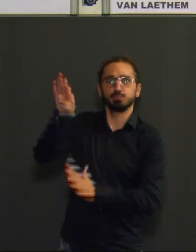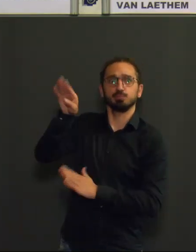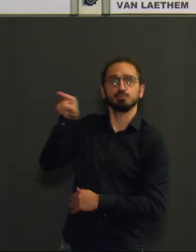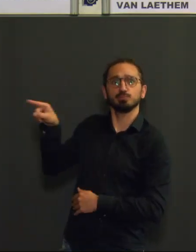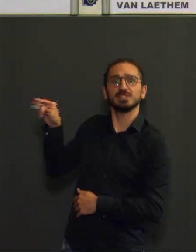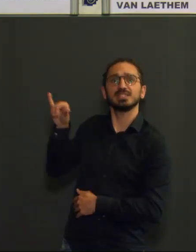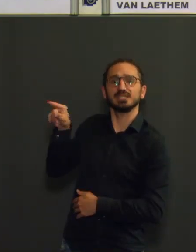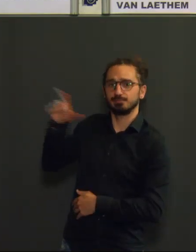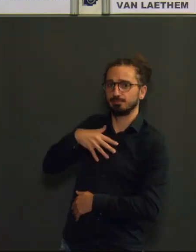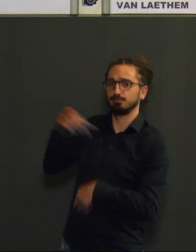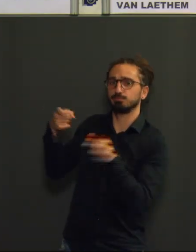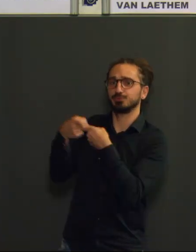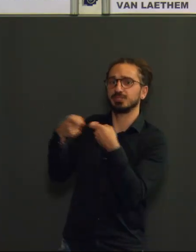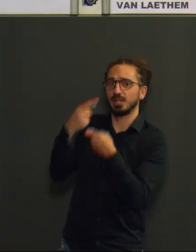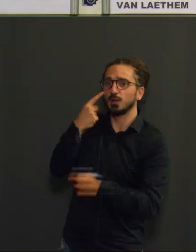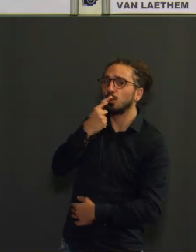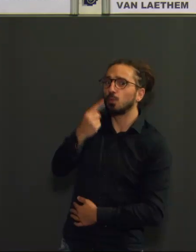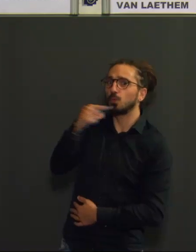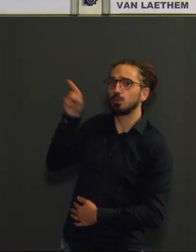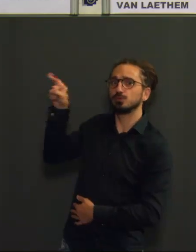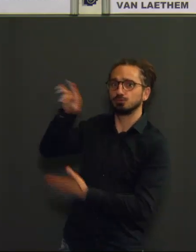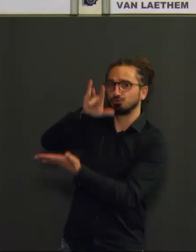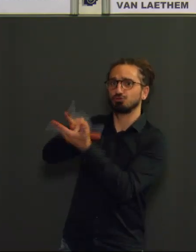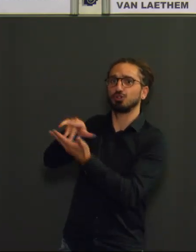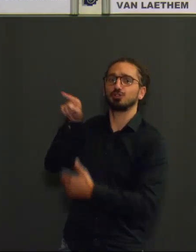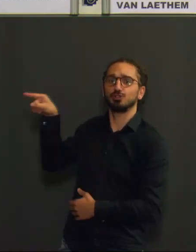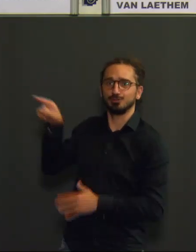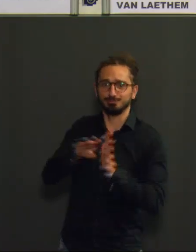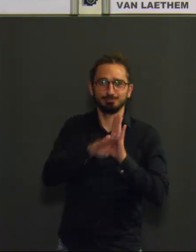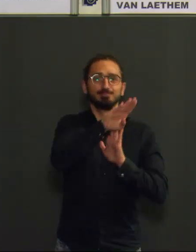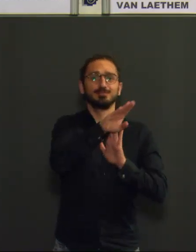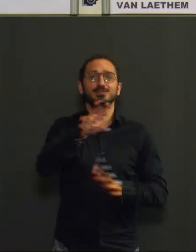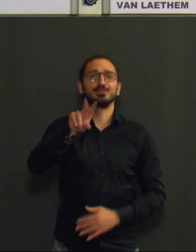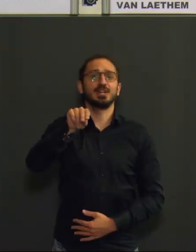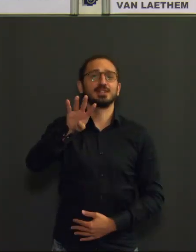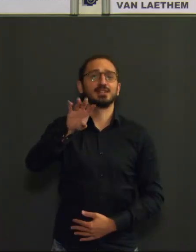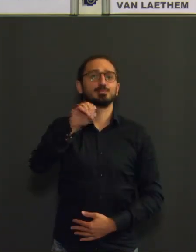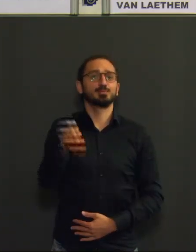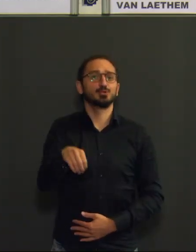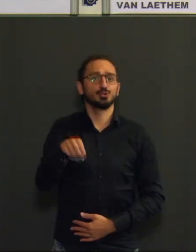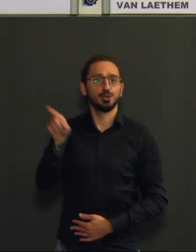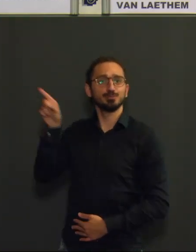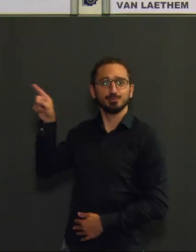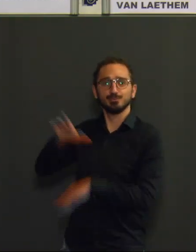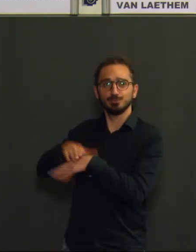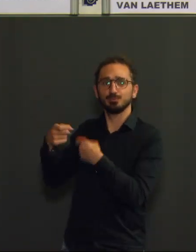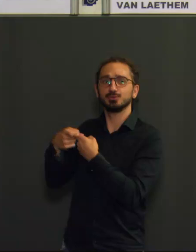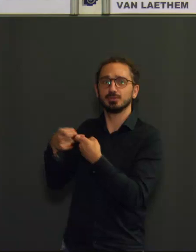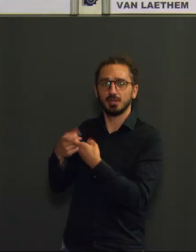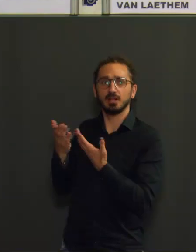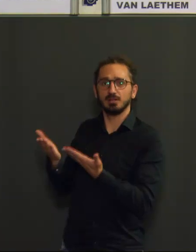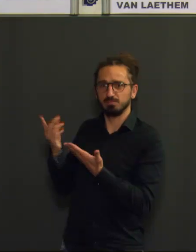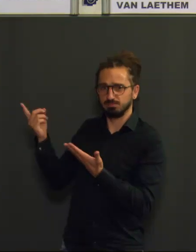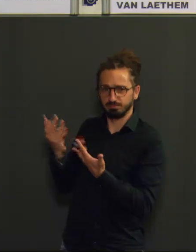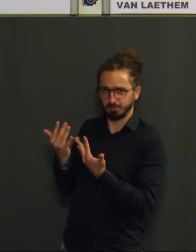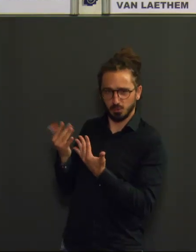-Capital, où on a une augmentation de 24%. Mais là aussi, c'est essentiellement lié à ce biais relatif, si on peut